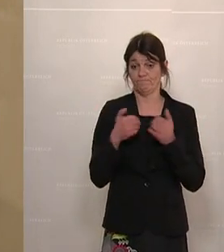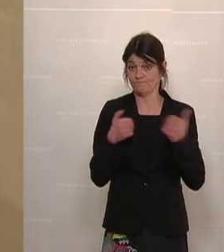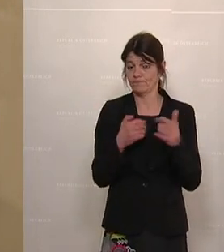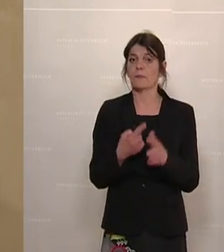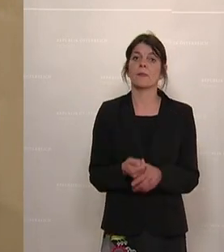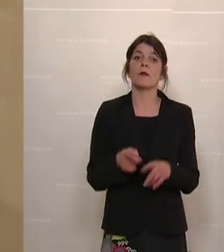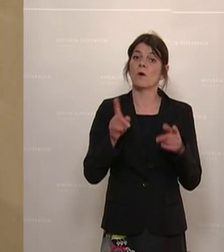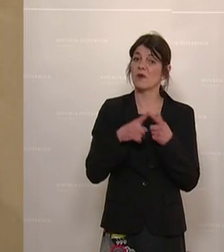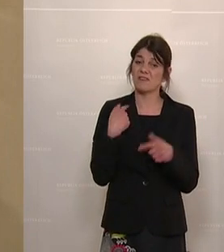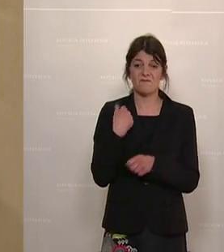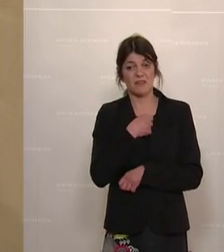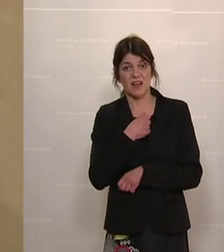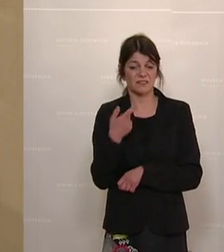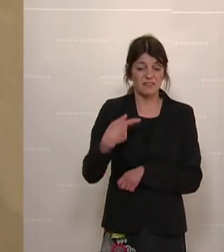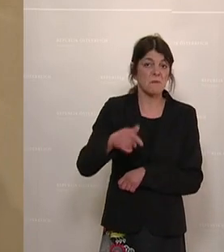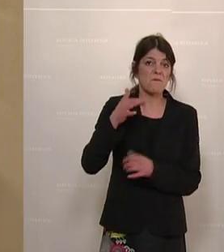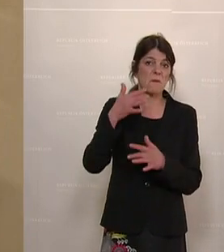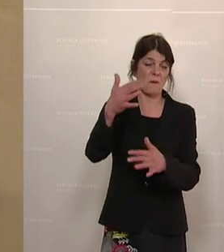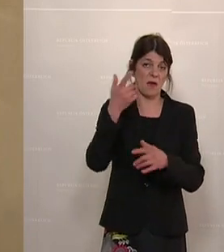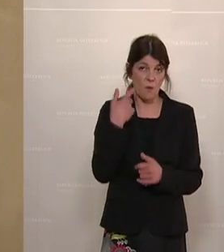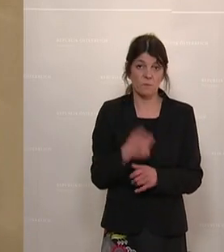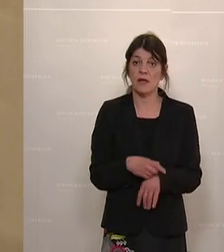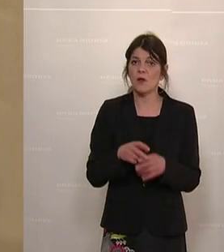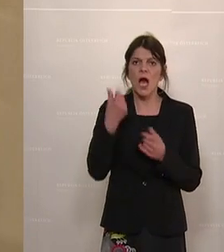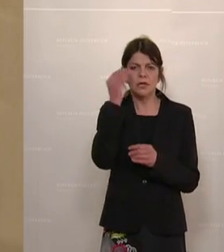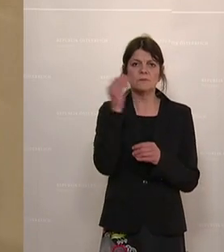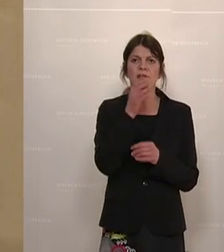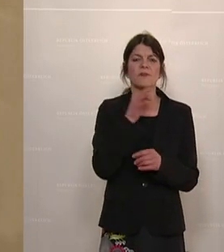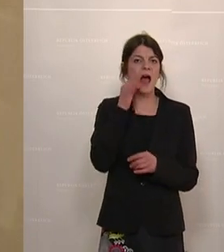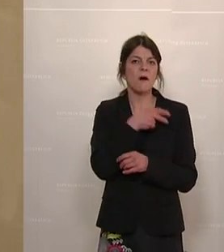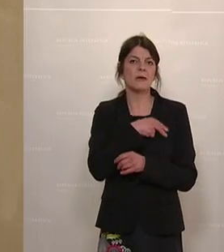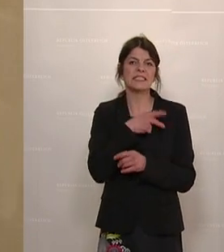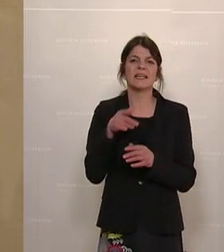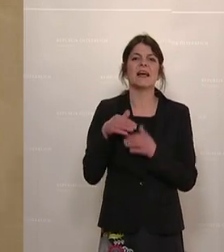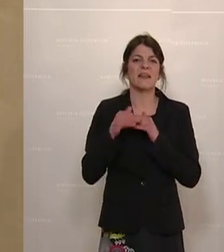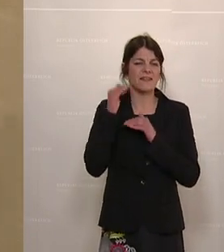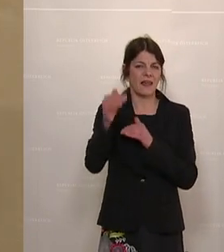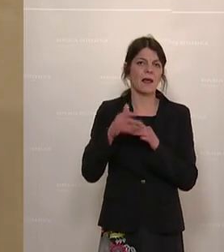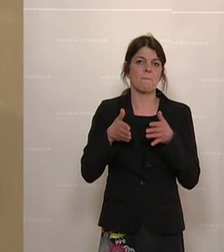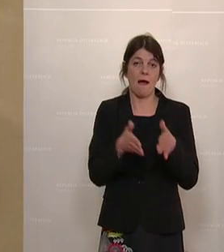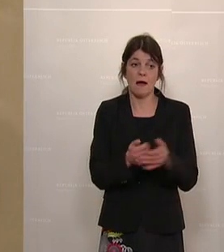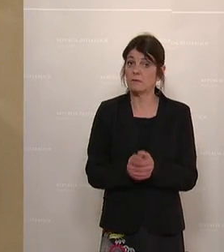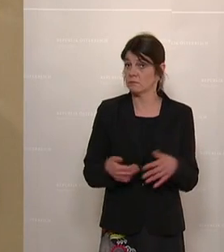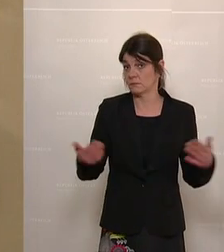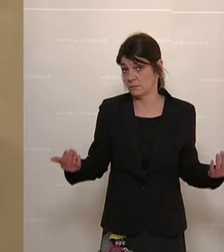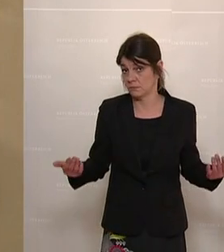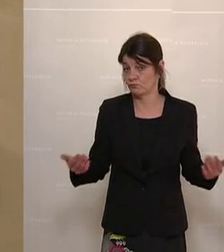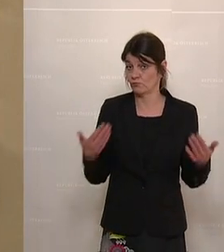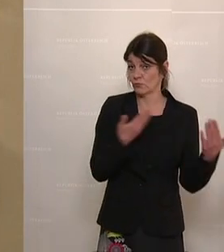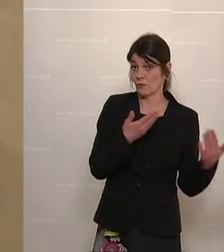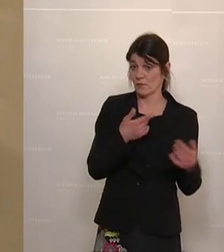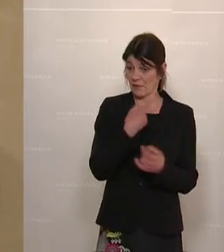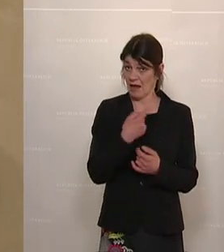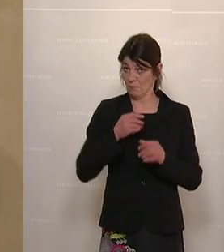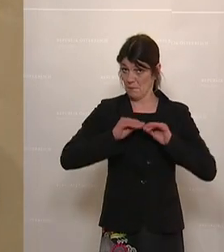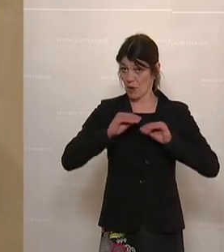fürchte, es kommt immer wieder. Und jetzt noch eine Bemerkung zu Ihnen, Frau Mag. Deckenbacher. Also Sie sind, habe ich jetzt